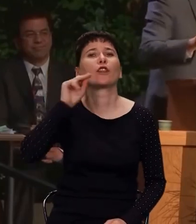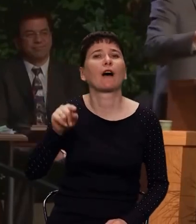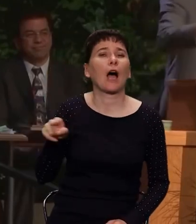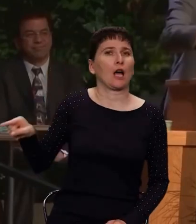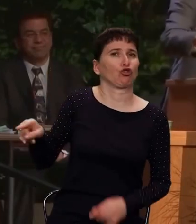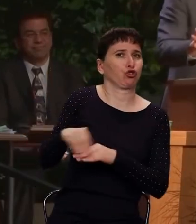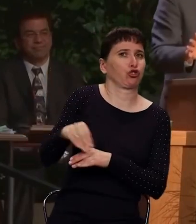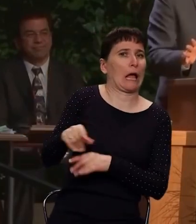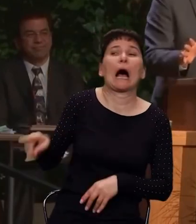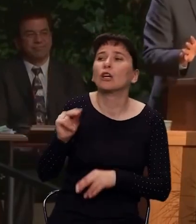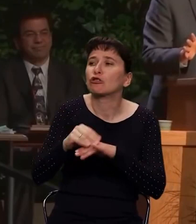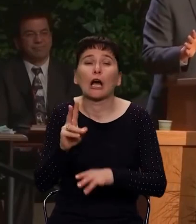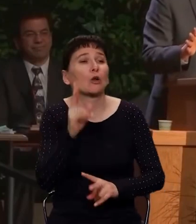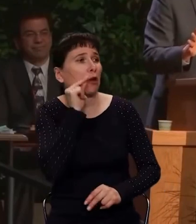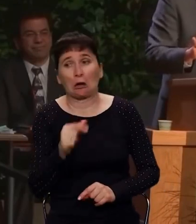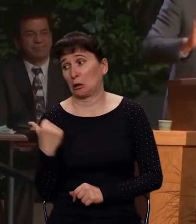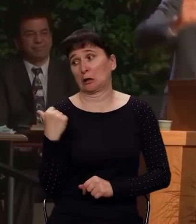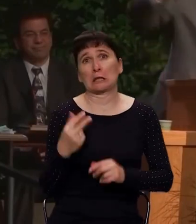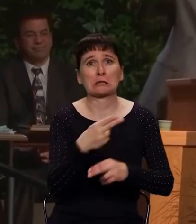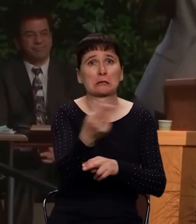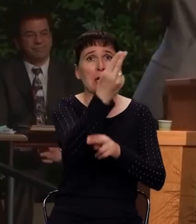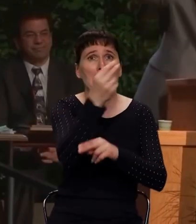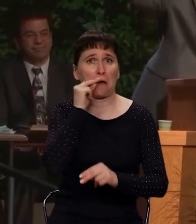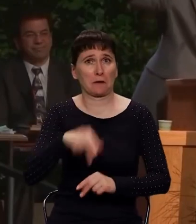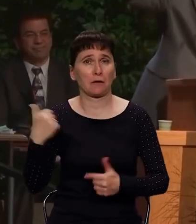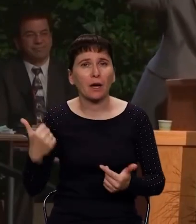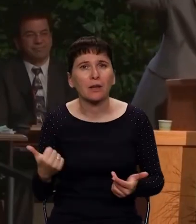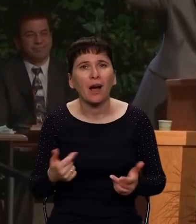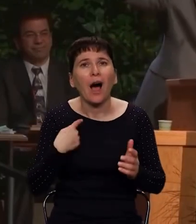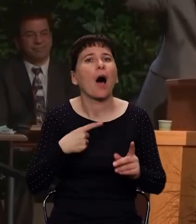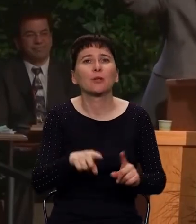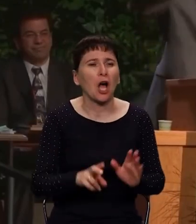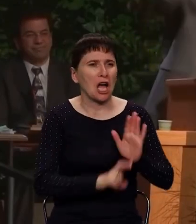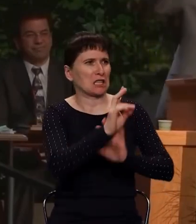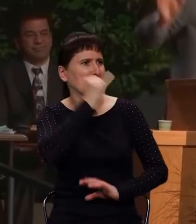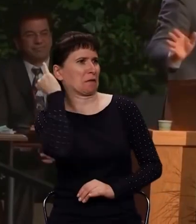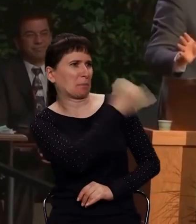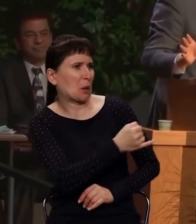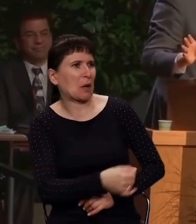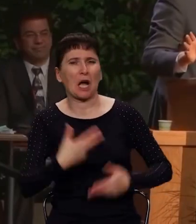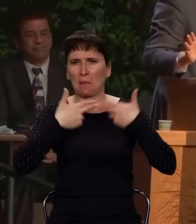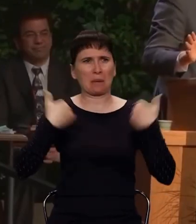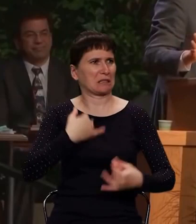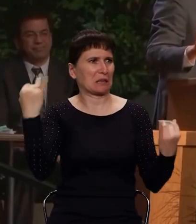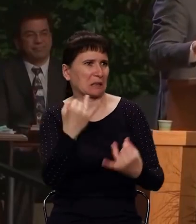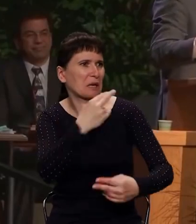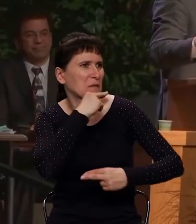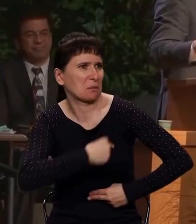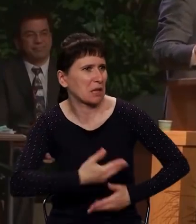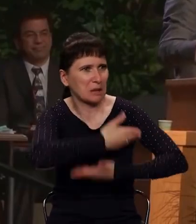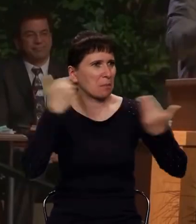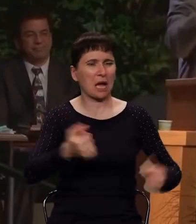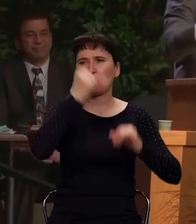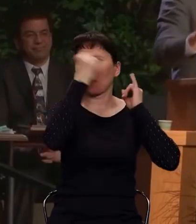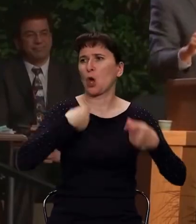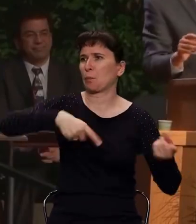церковь, что я делаю, когда церковь виновата? Я иду в другую церковь, правильно? Благо, их в сакраменты очень много, можно обойти